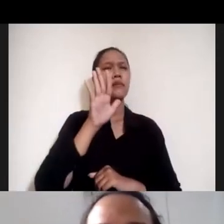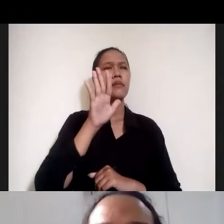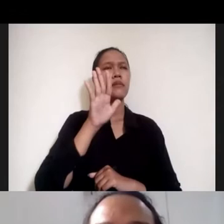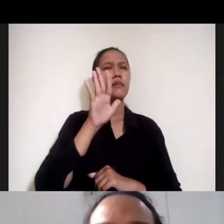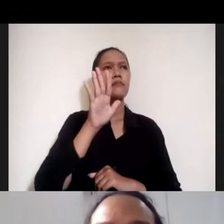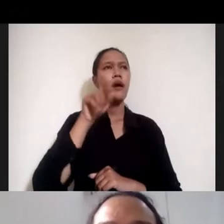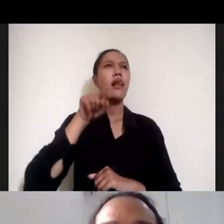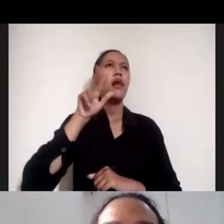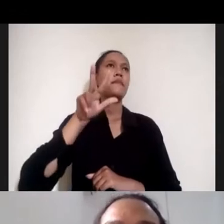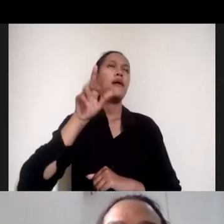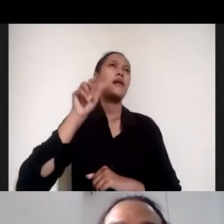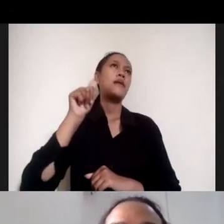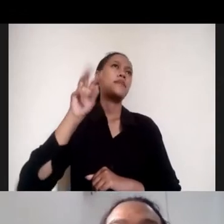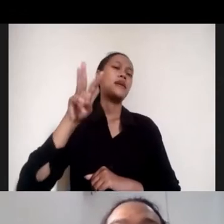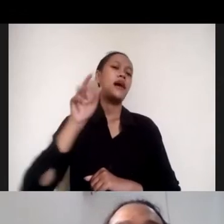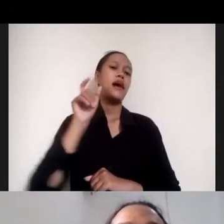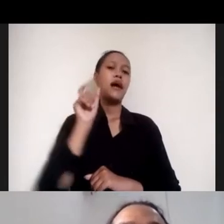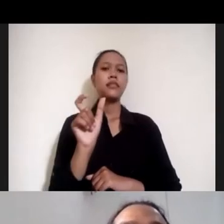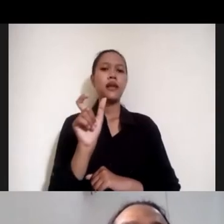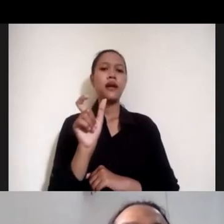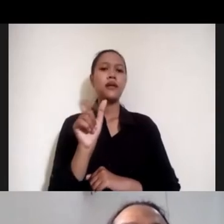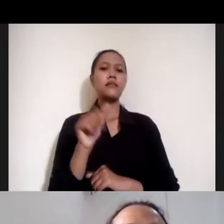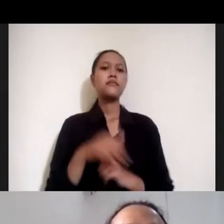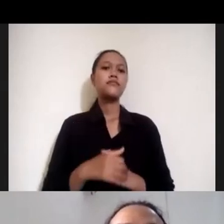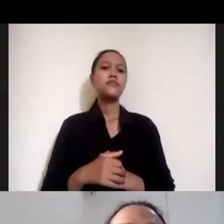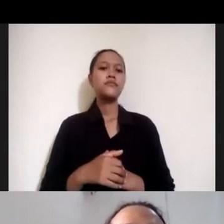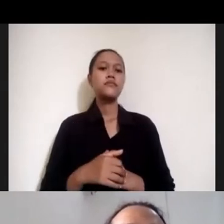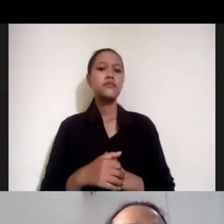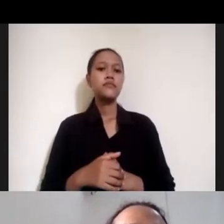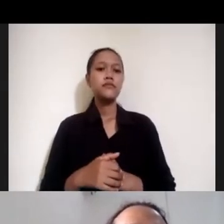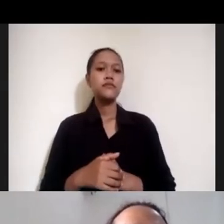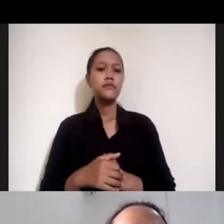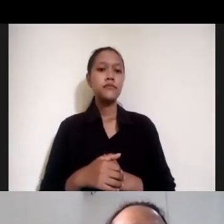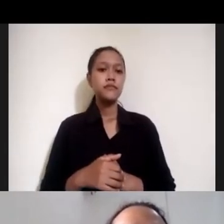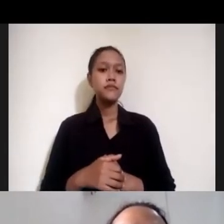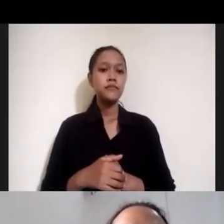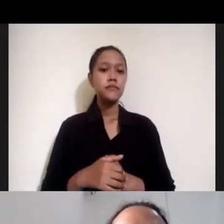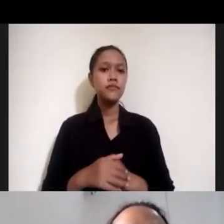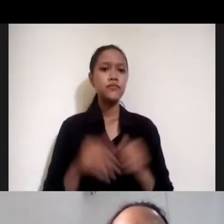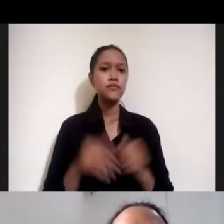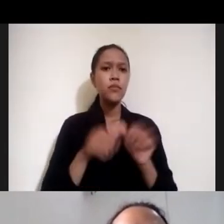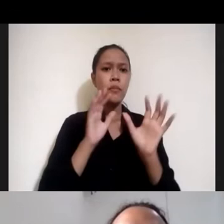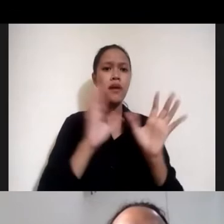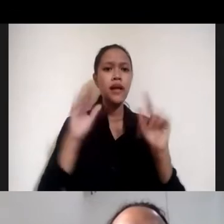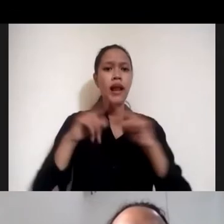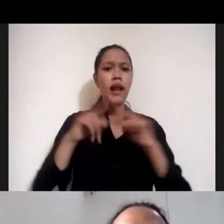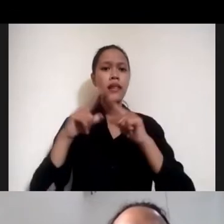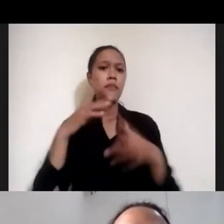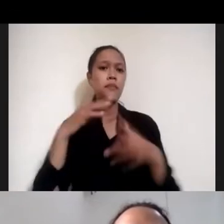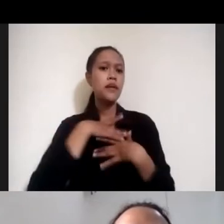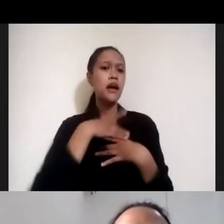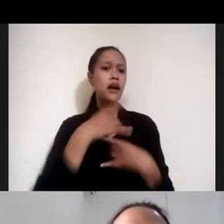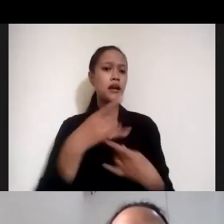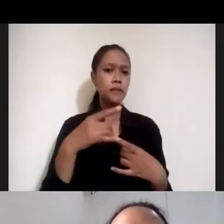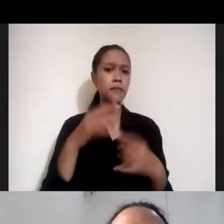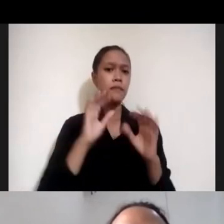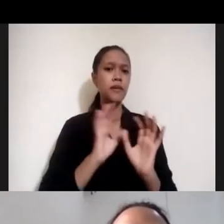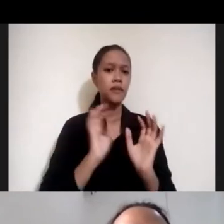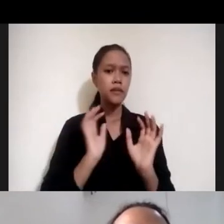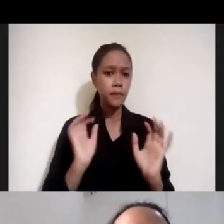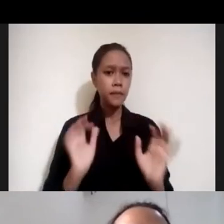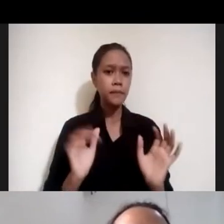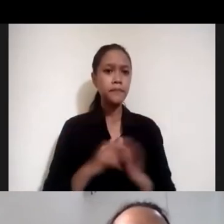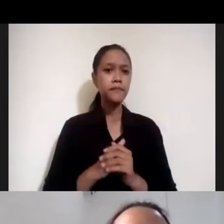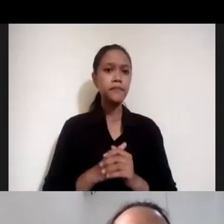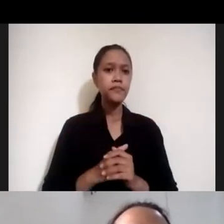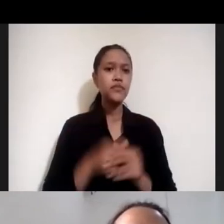65.863 kata gitu ini ada ini ya banyak tools-tools menarik kemudian kita juga bisa melihat ini